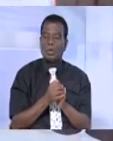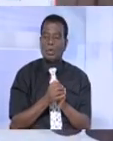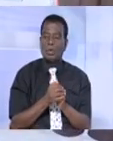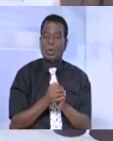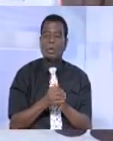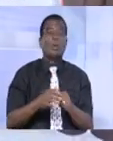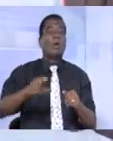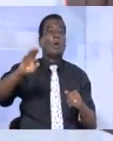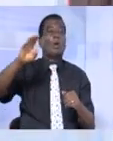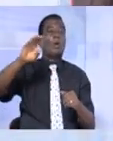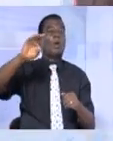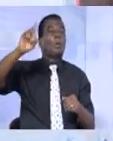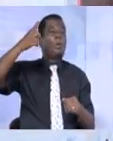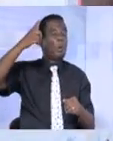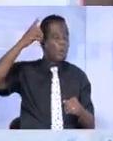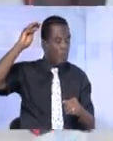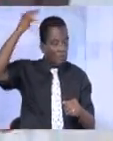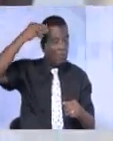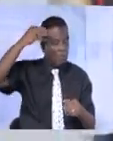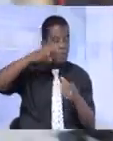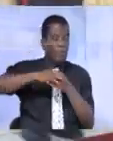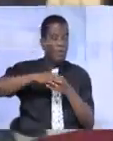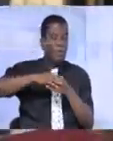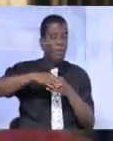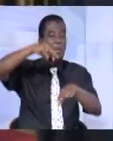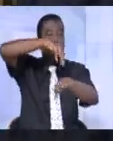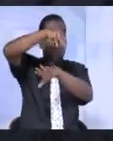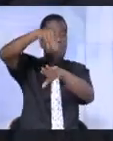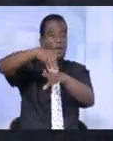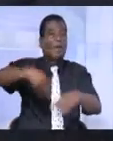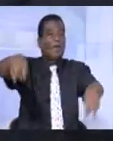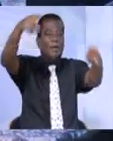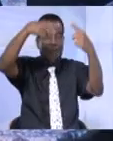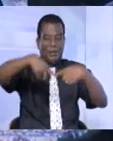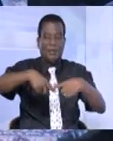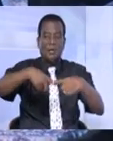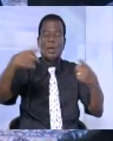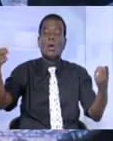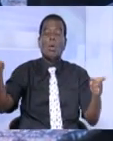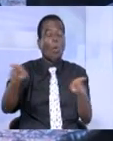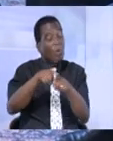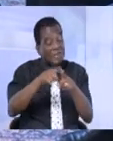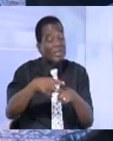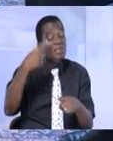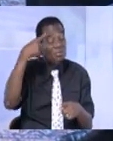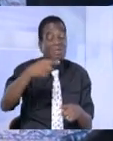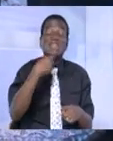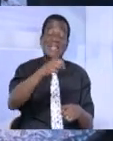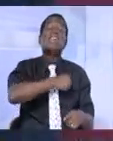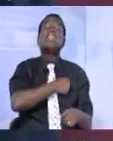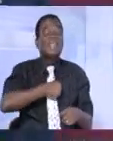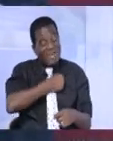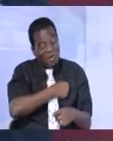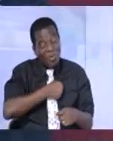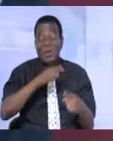Modibo Keïta au palais présidentiel de la République de Côte d'Ivoire ce mercredi. Le premier ministre malien, porteur d'un message du président du